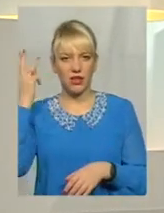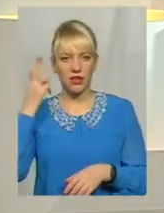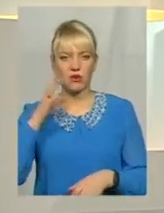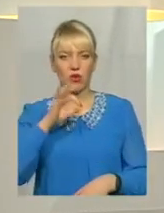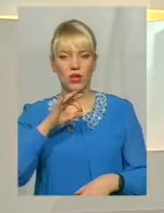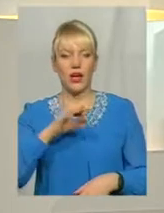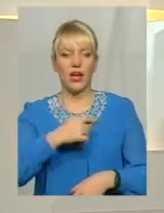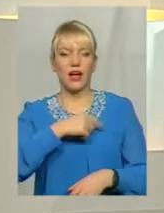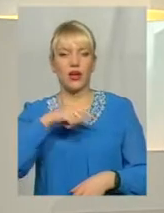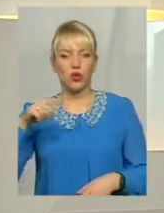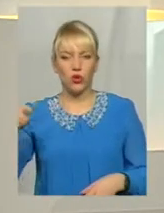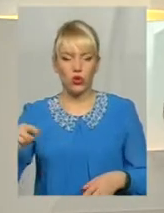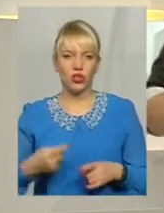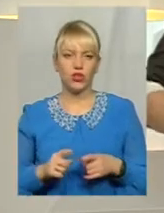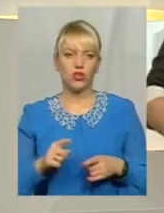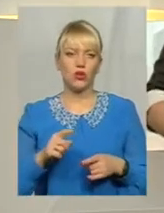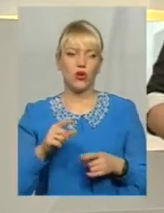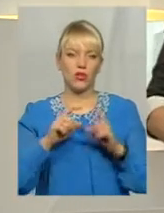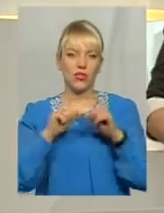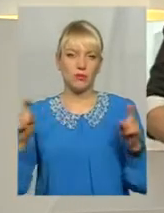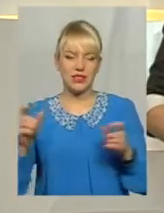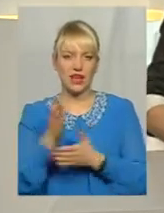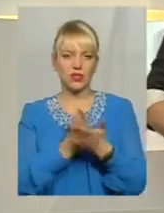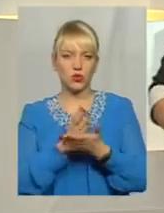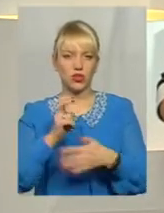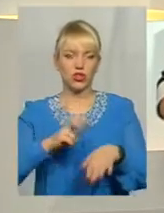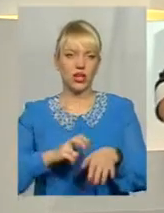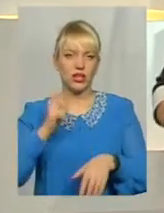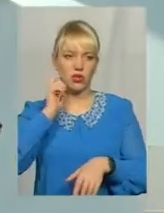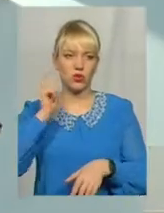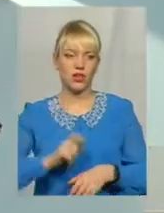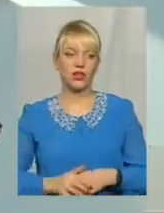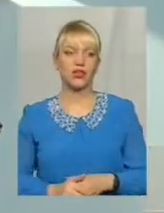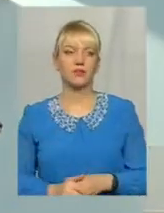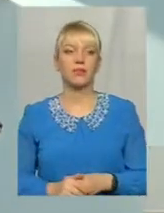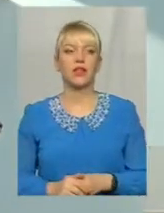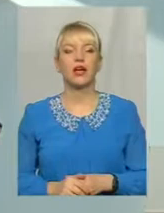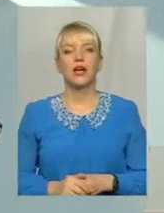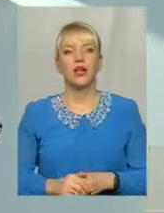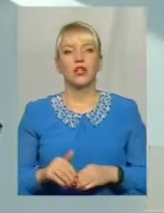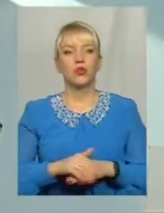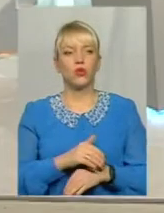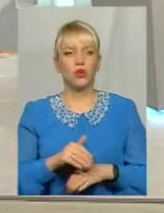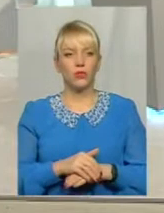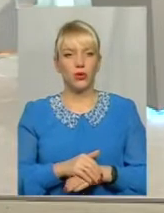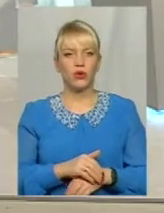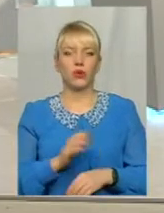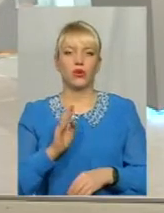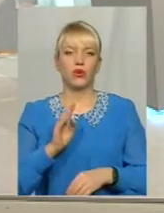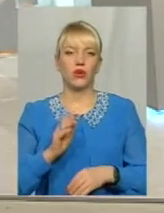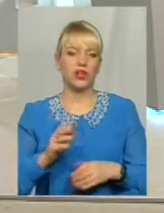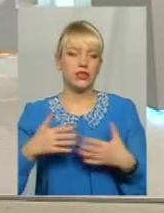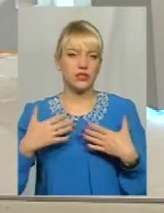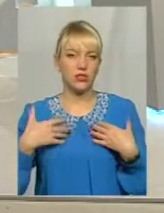диспансеру Головний кардіохірург області, заслужений лікар України Доброго здоров'я, пане Андрію Насамперед з Андрієм вас, вітаю вас Я